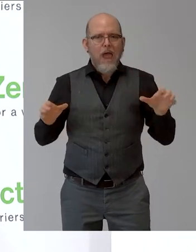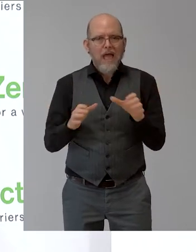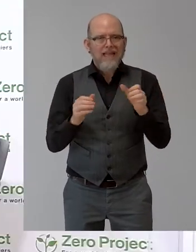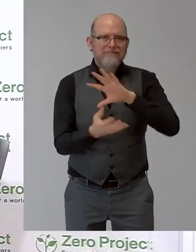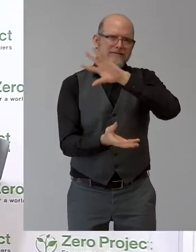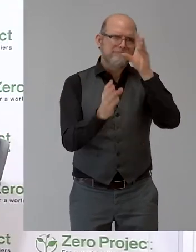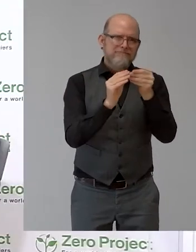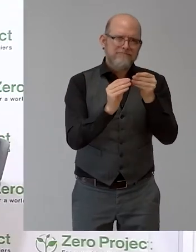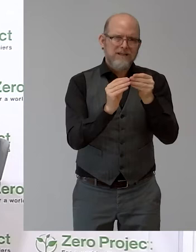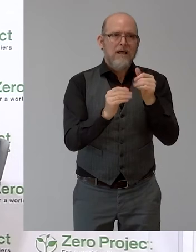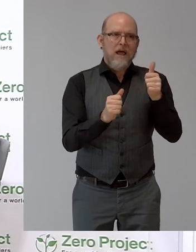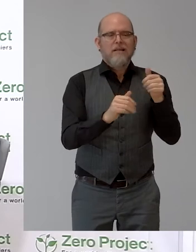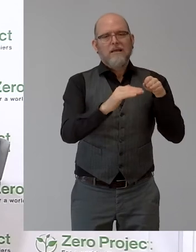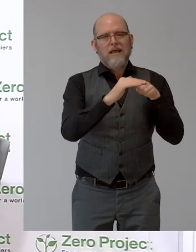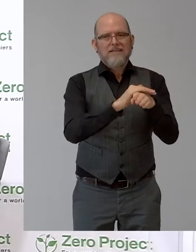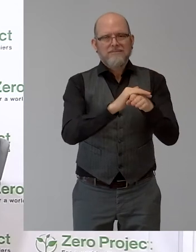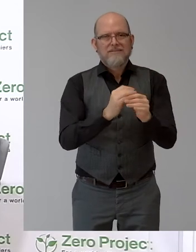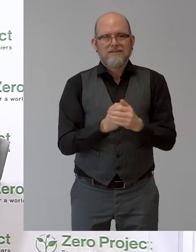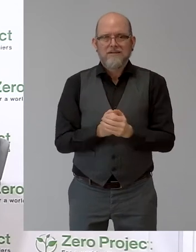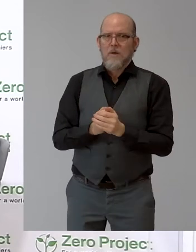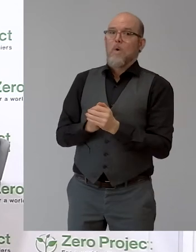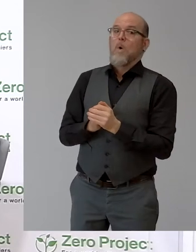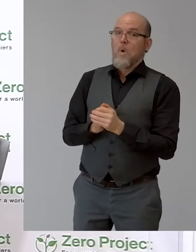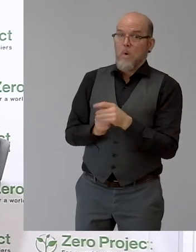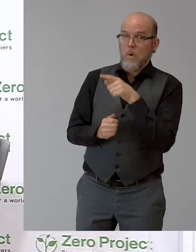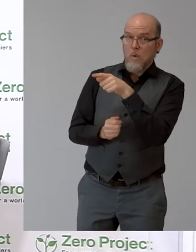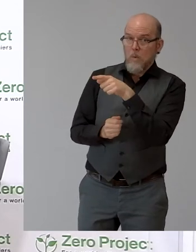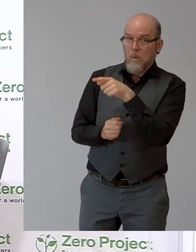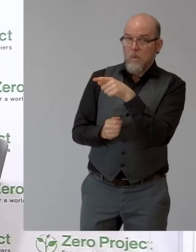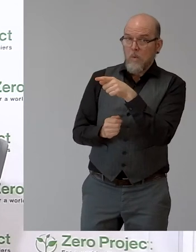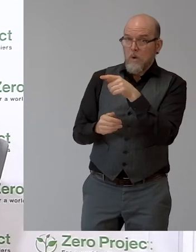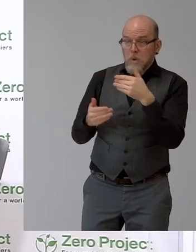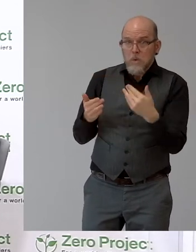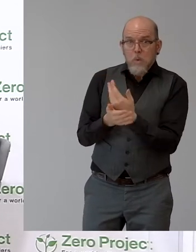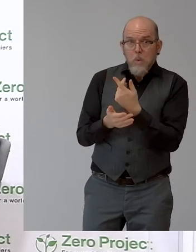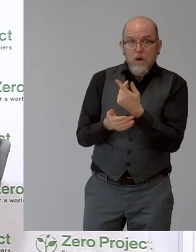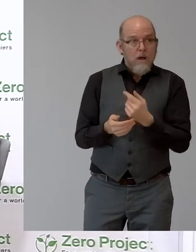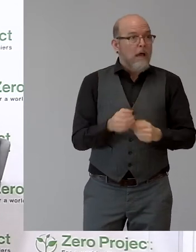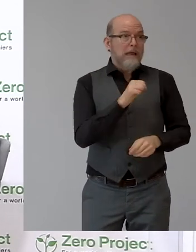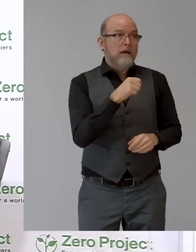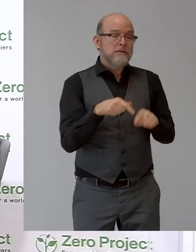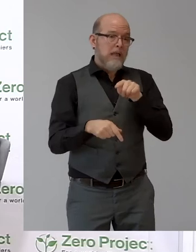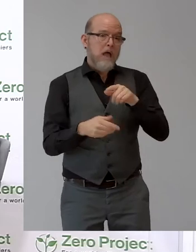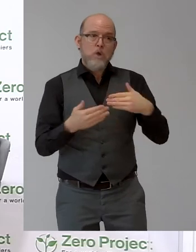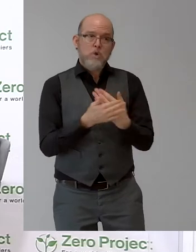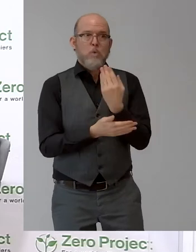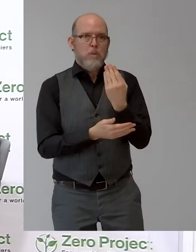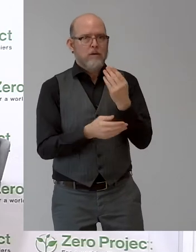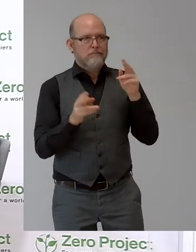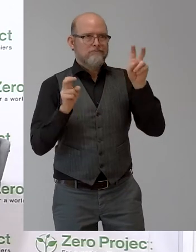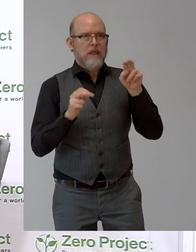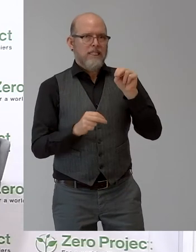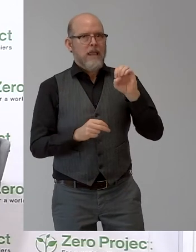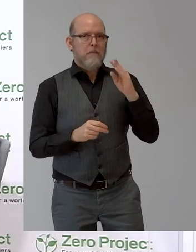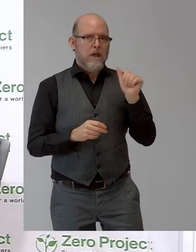ganz neu in den letzten Wochen. Wir sind da sehr aktuell. Genau, also wir wollten hier auch, man hat